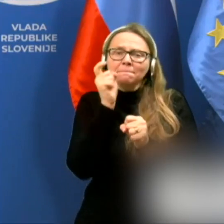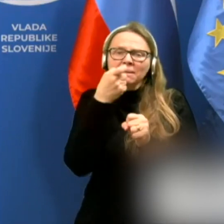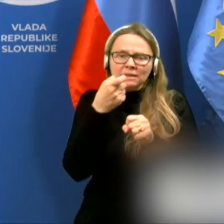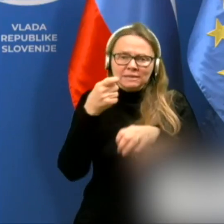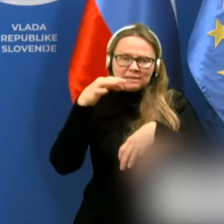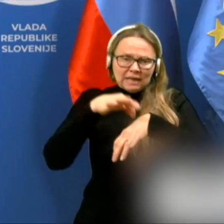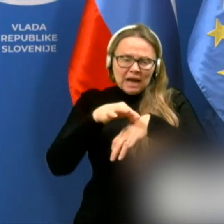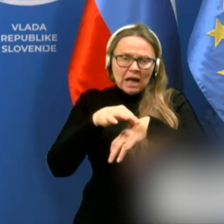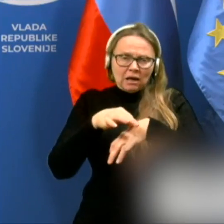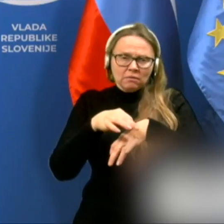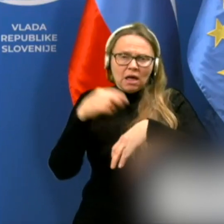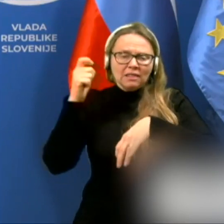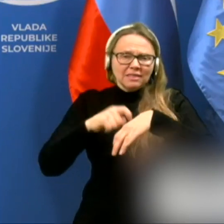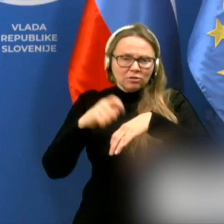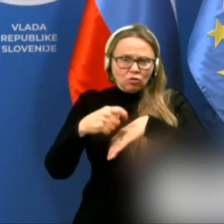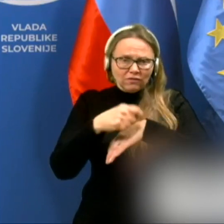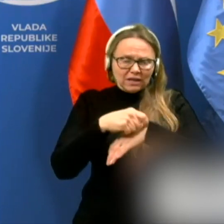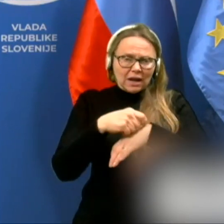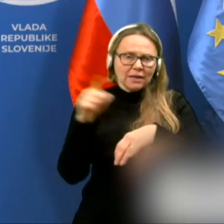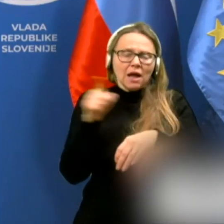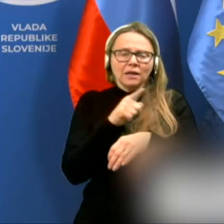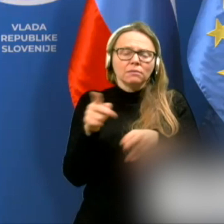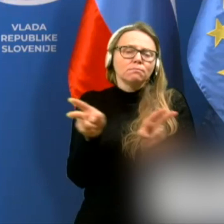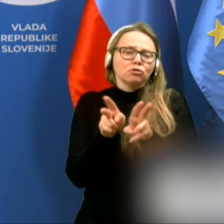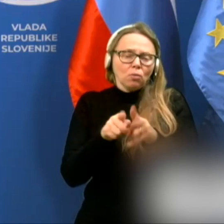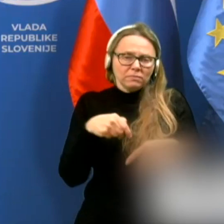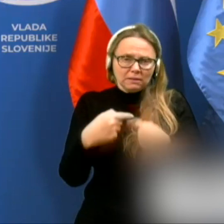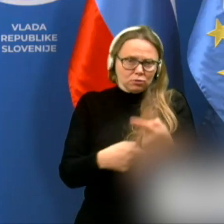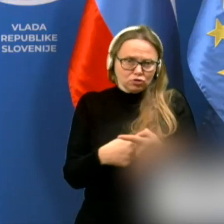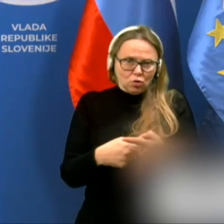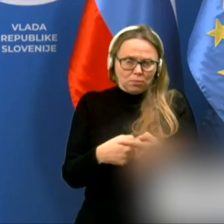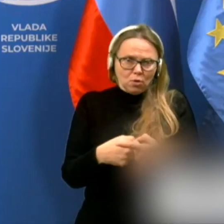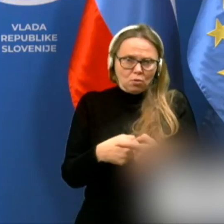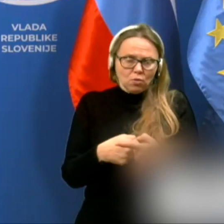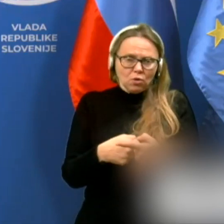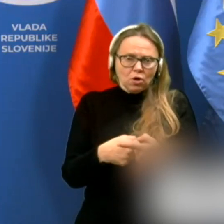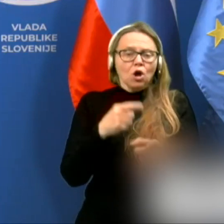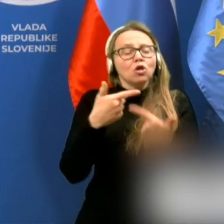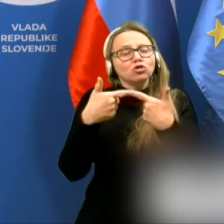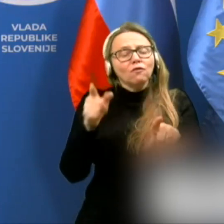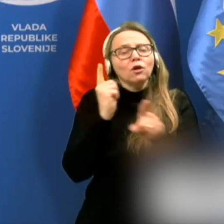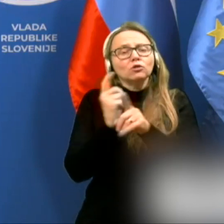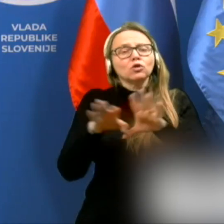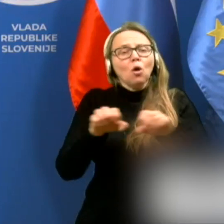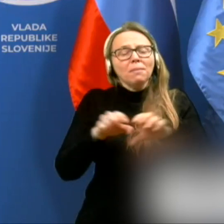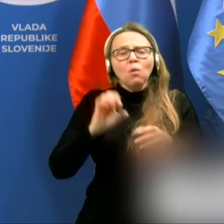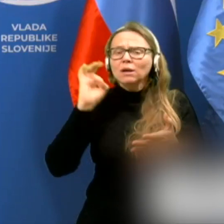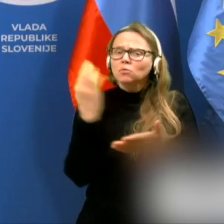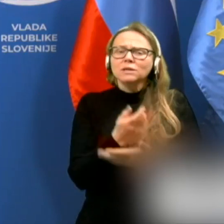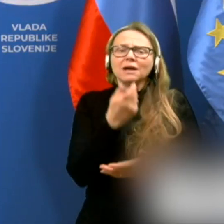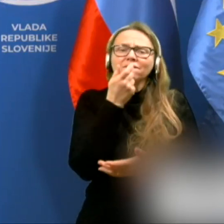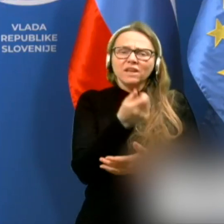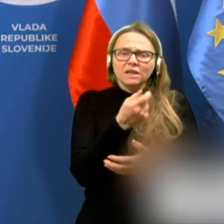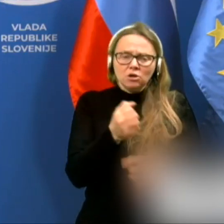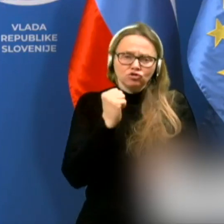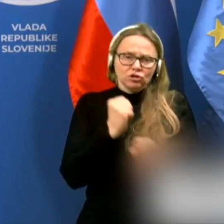tetoviranja in podobnih postopkov. Dovoljeno pa je tudi upravljanje vseh finančnih storitev.